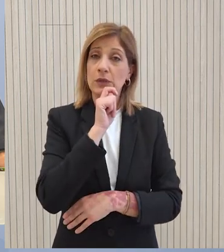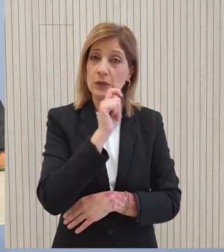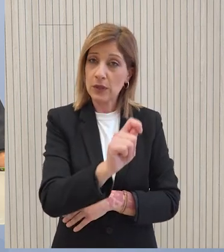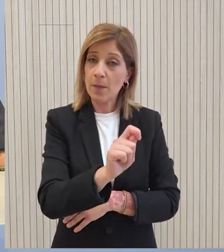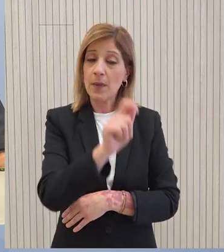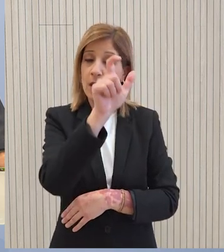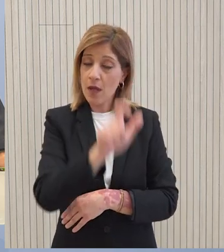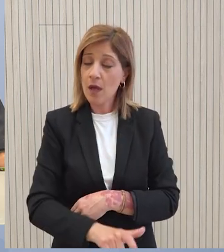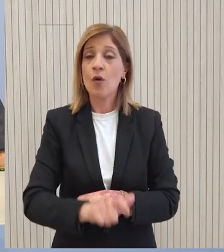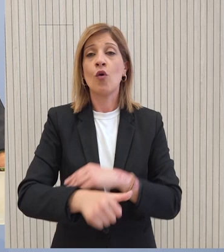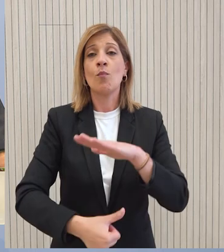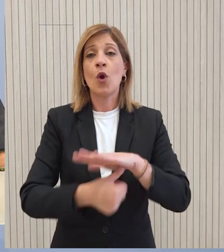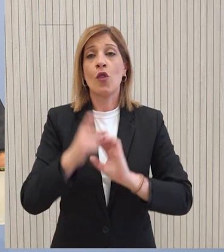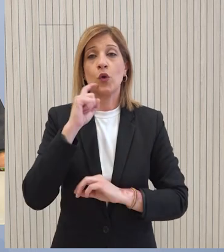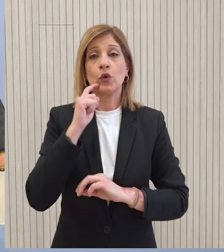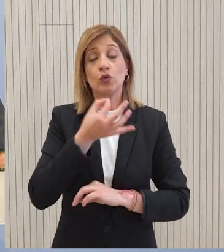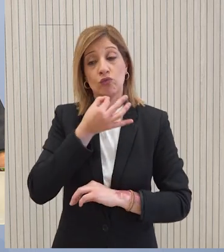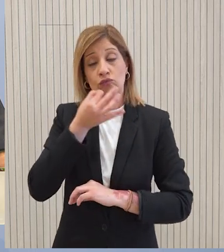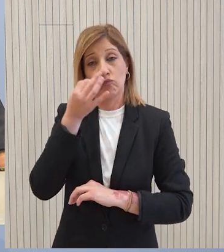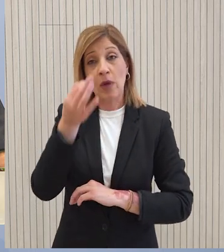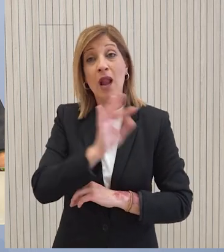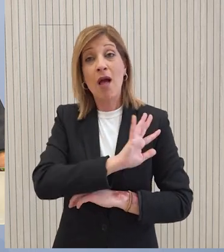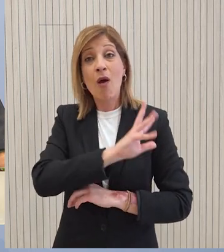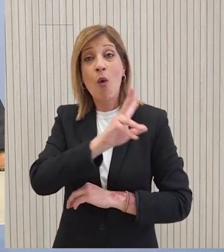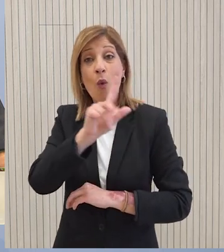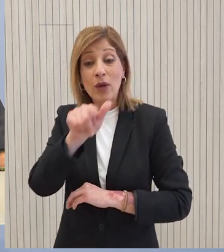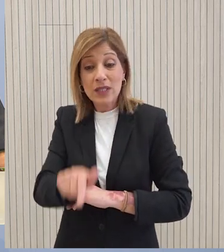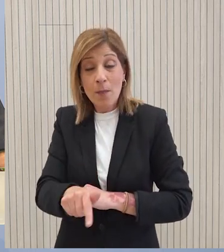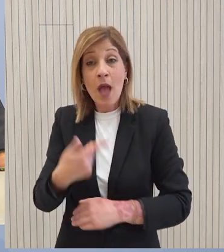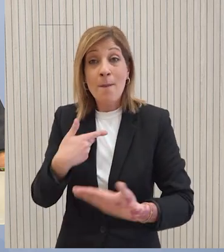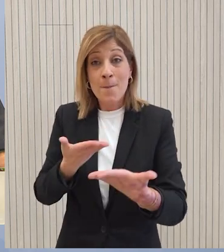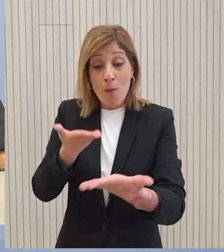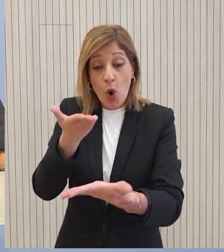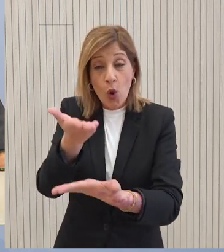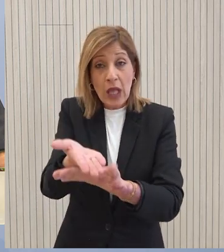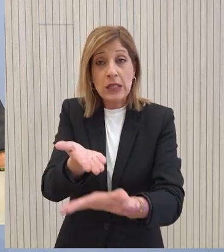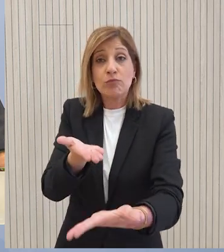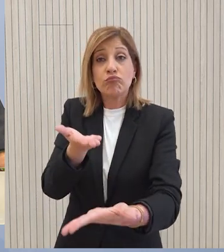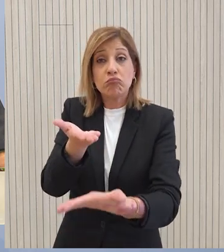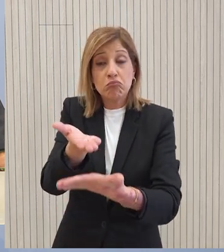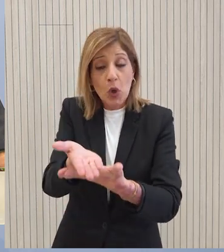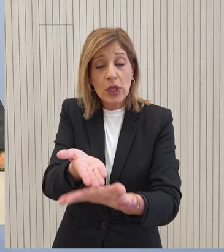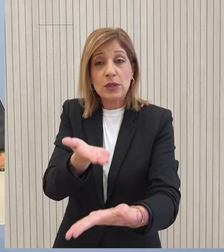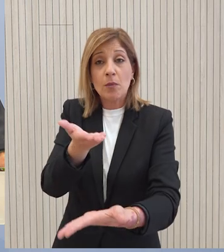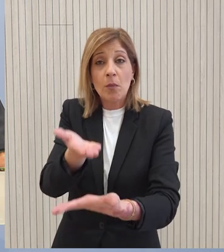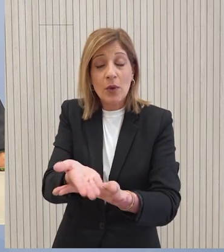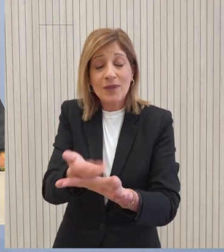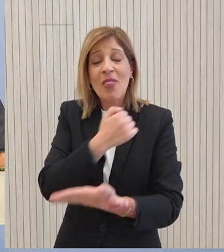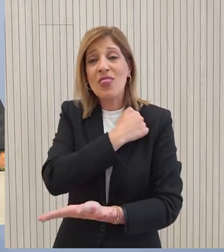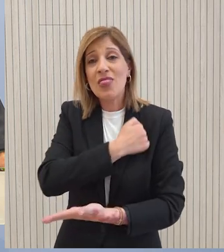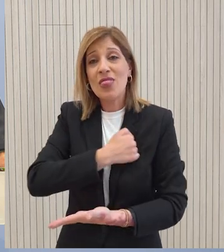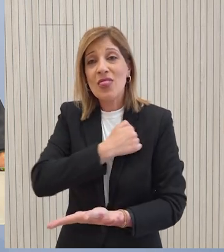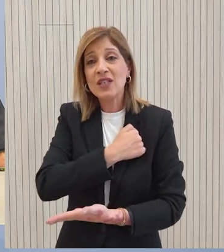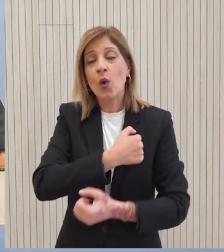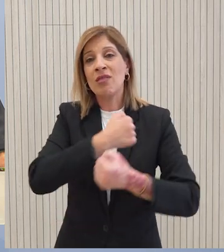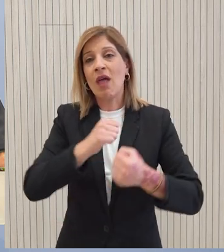ο ίδιος προτείνει που δυστυχώς μέχρι σήμερα όλες οι προτάσεις όλες οι δικές μας εισηγήσεις δεν έχουν γίνει αποδεκτές από